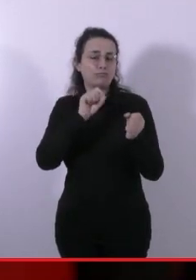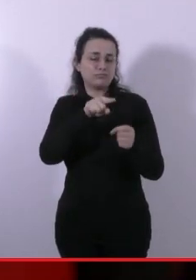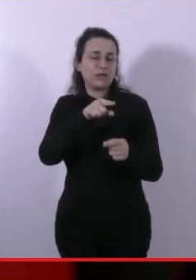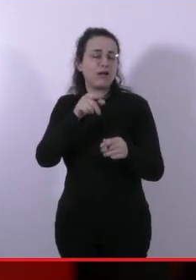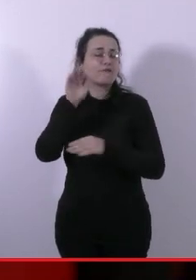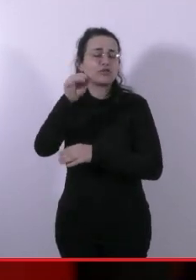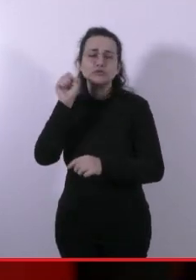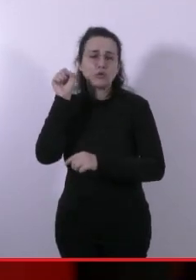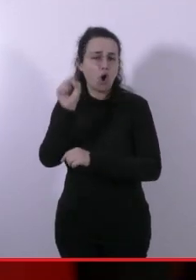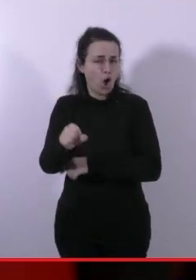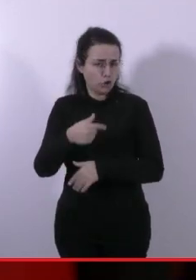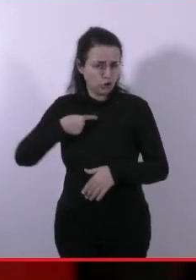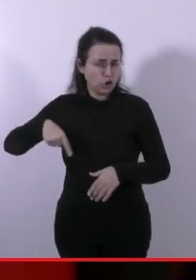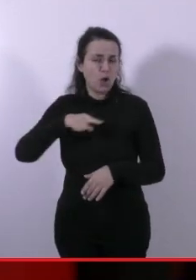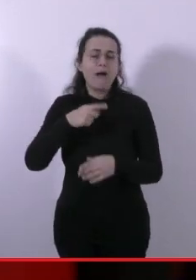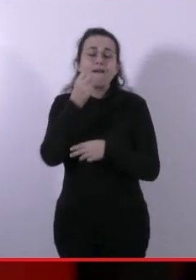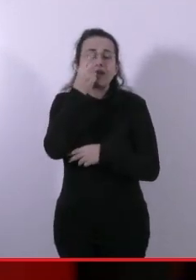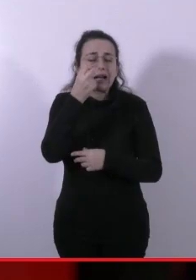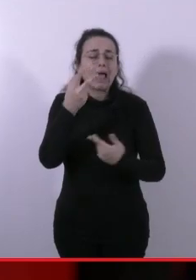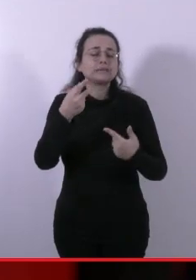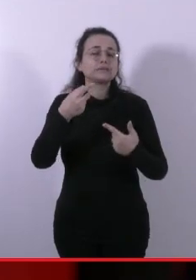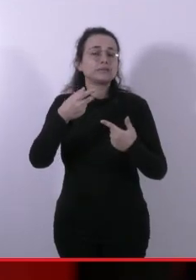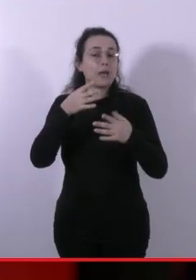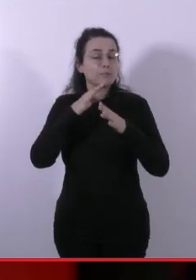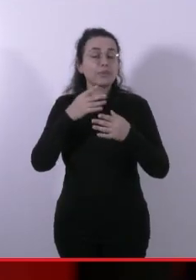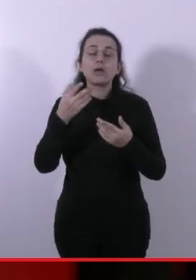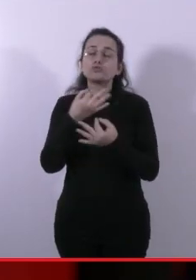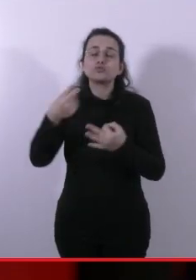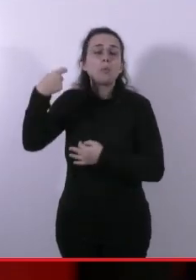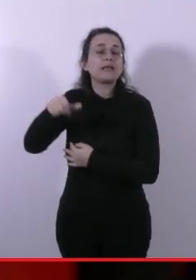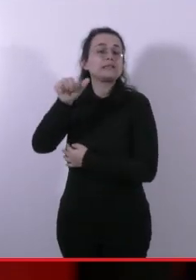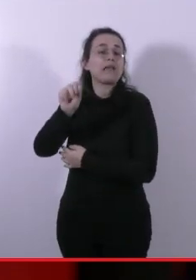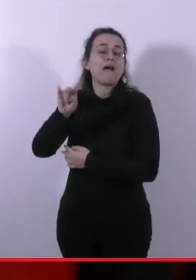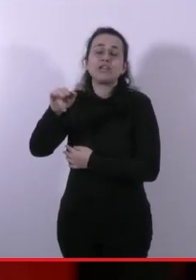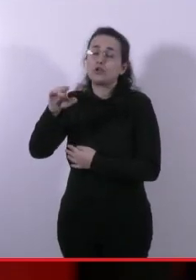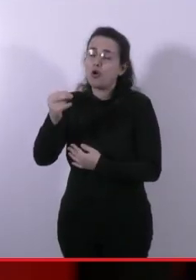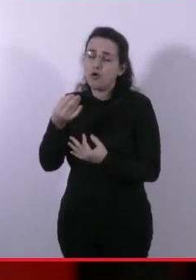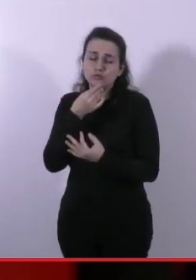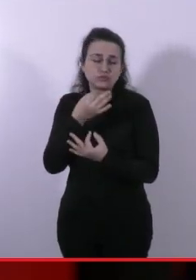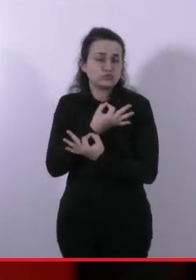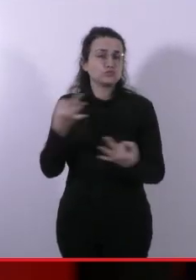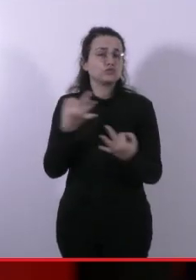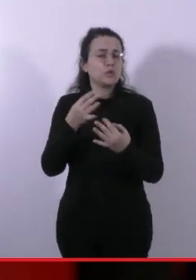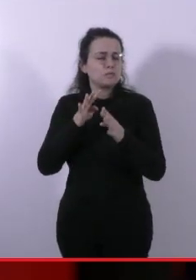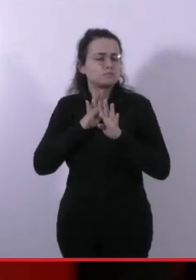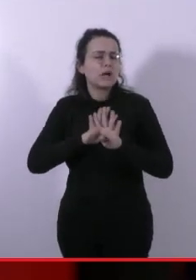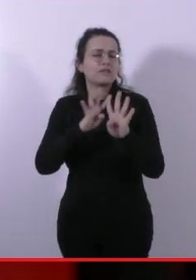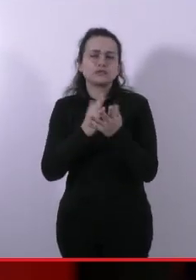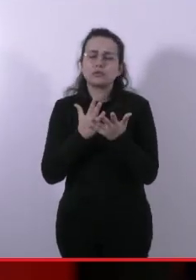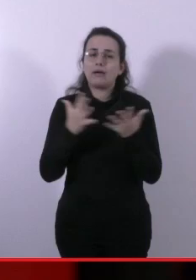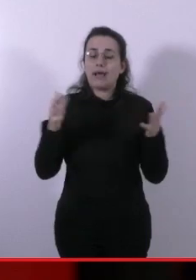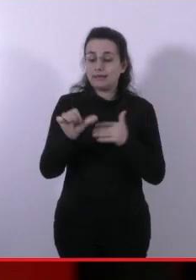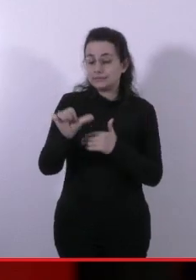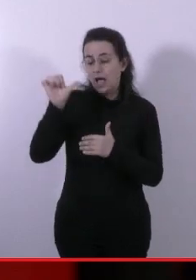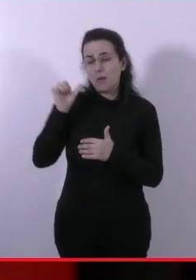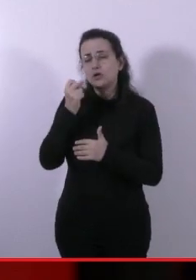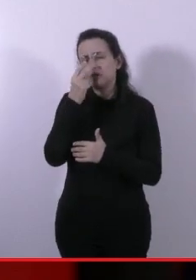Quello a Firenze è stato un continuo e ha fatto benissimo la preside Savino. E io sono contento della grande manifestazione che c'è stata a